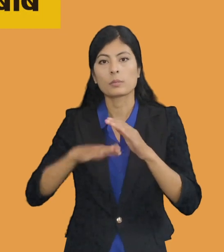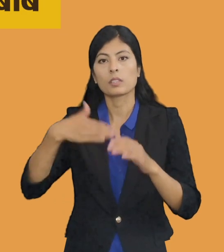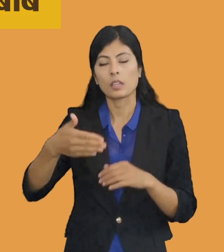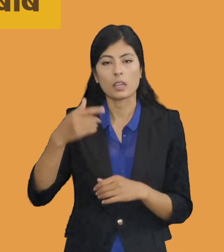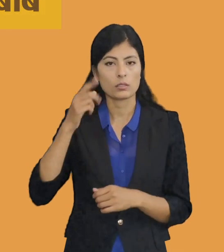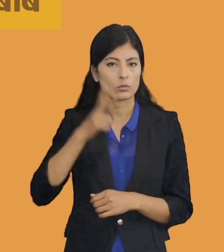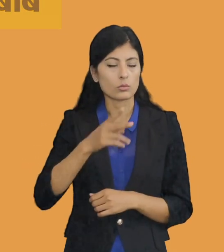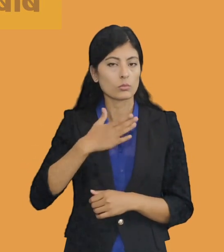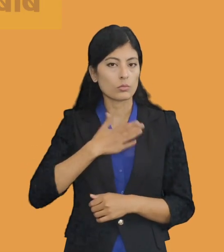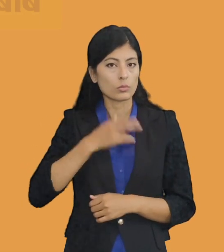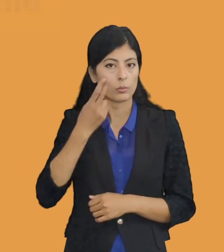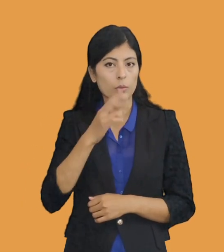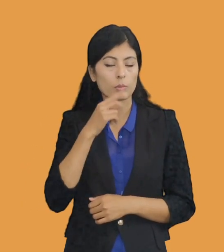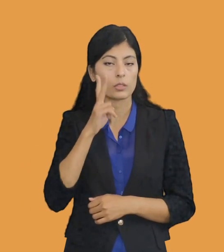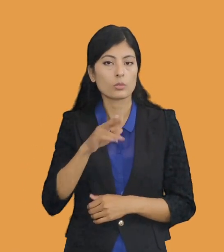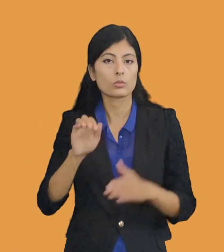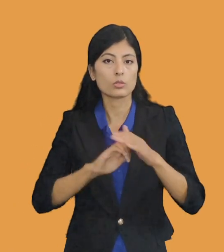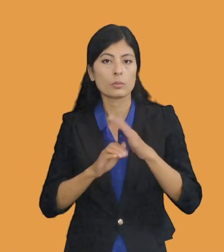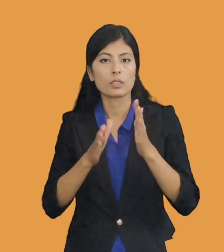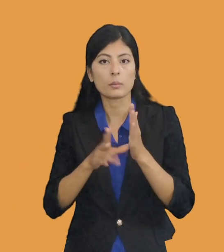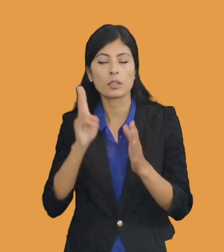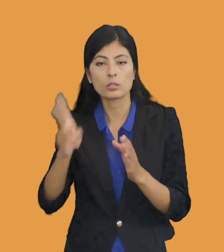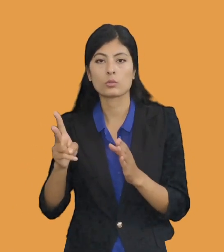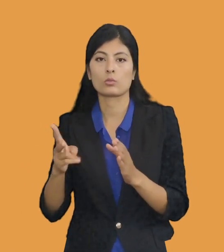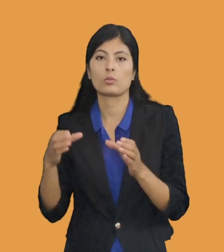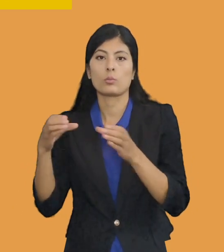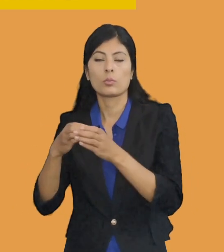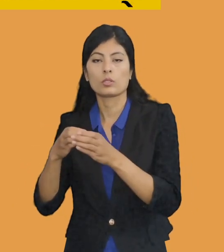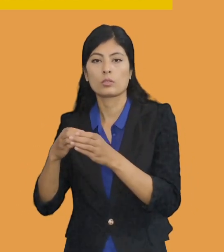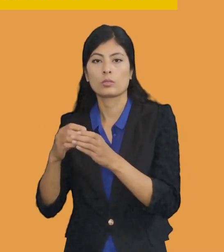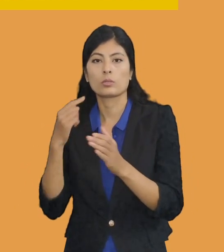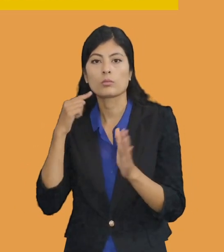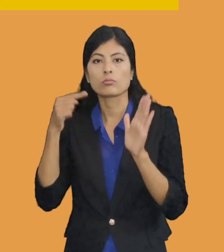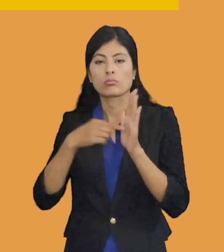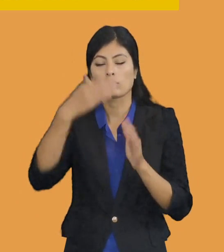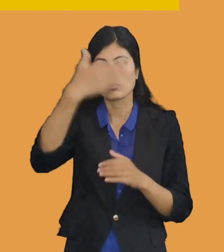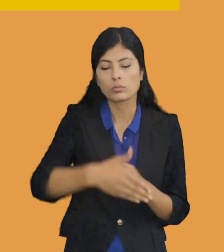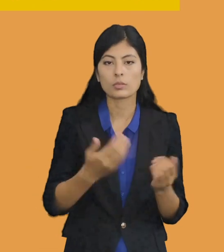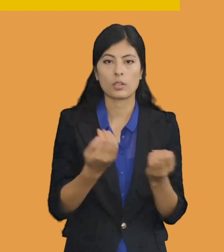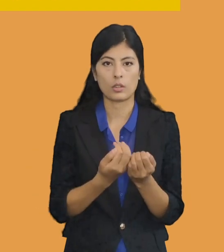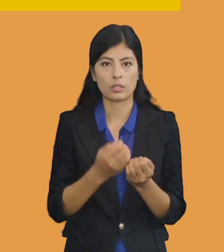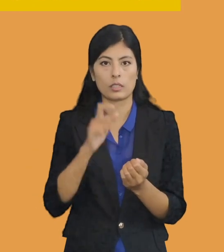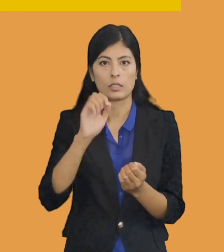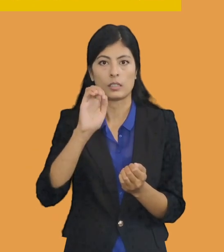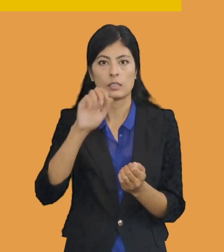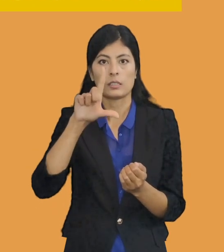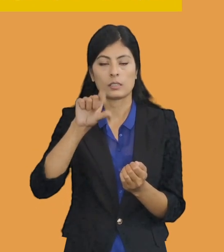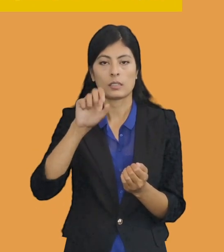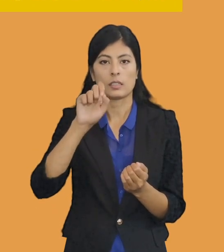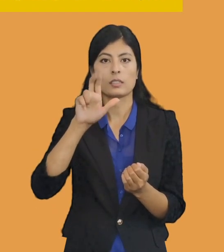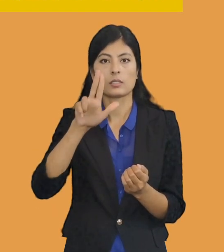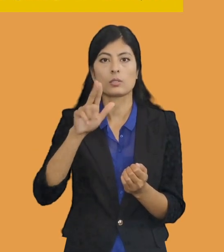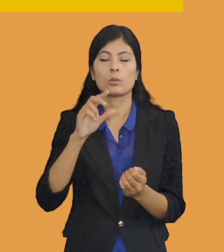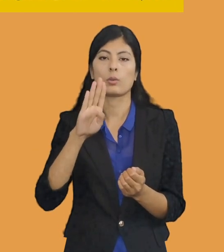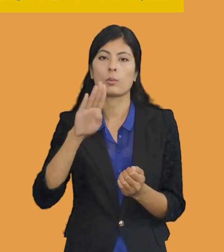तो एहन अभास, न्याइक समीति के लगला पर, समीति द्वारा तेहन पक्च के परत्यक्ष उपस्थिती के बंदिज कके गवाही के बगपत्र